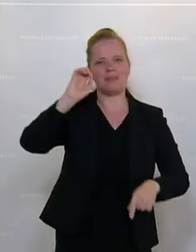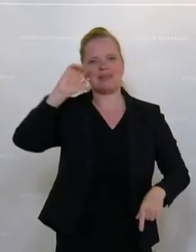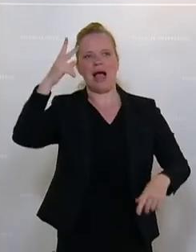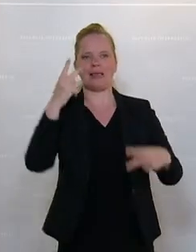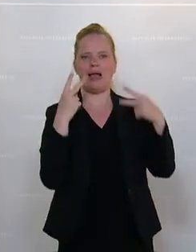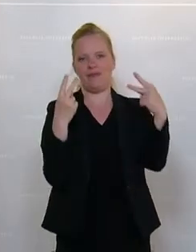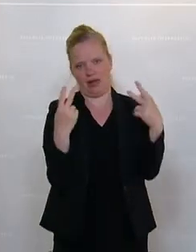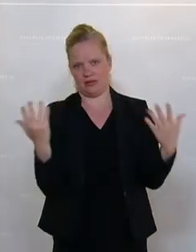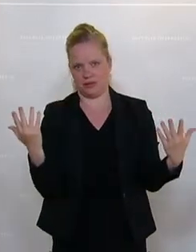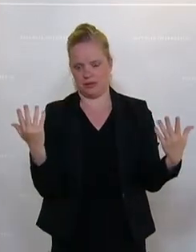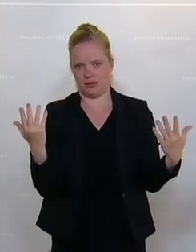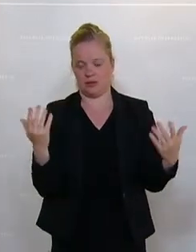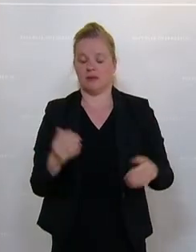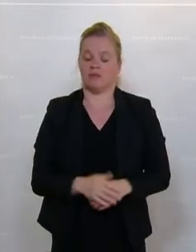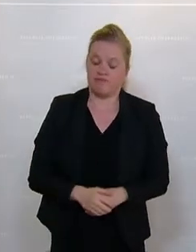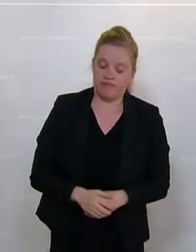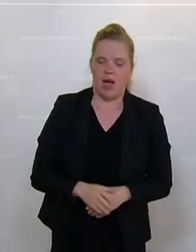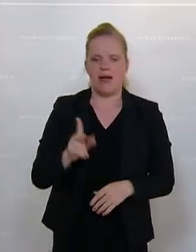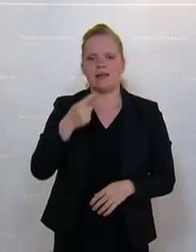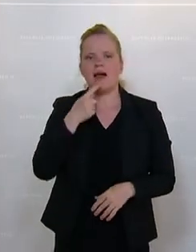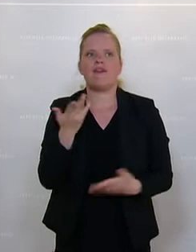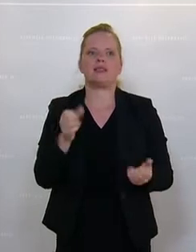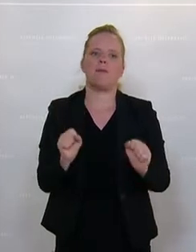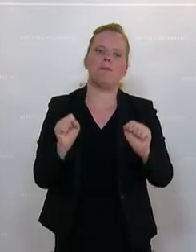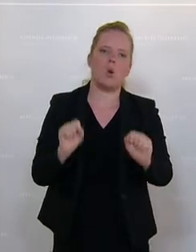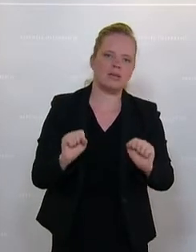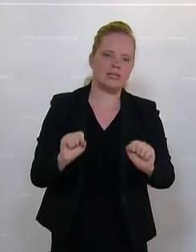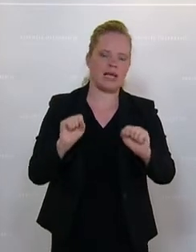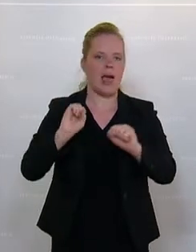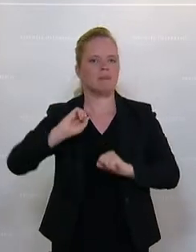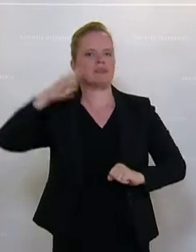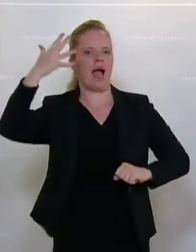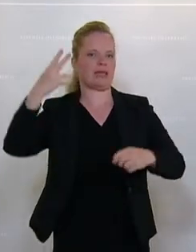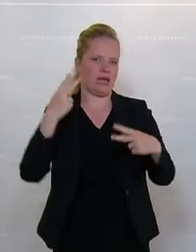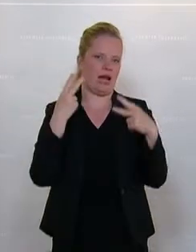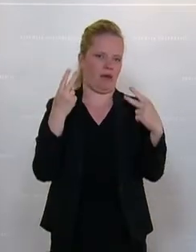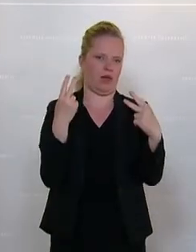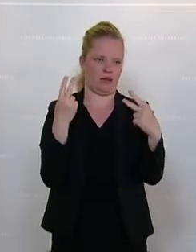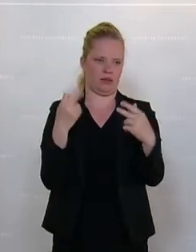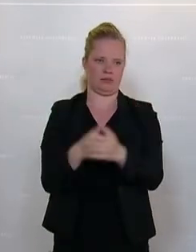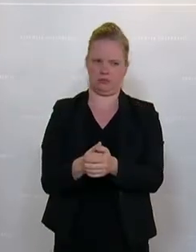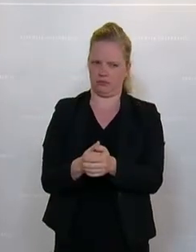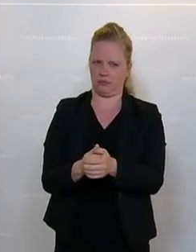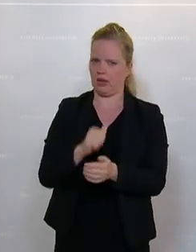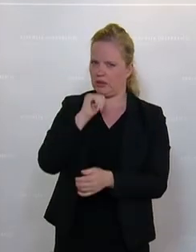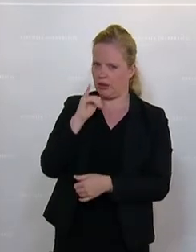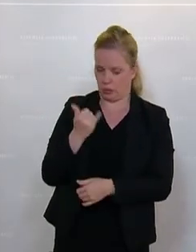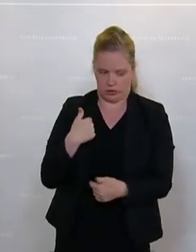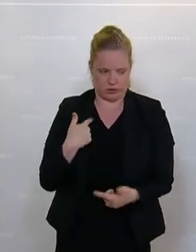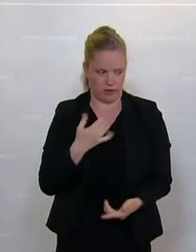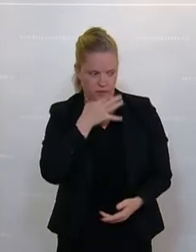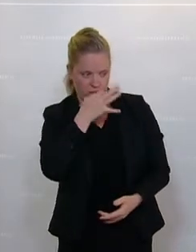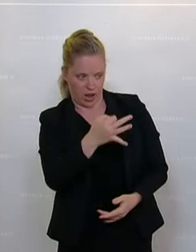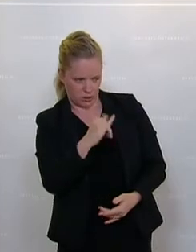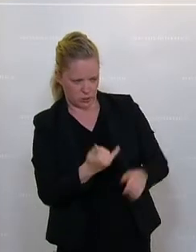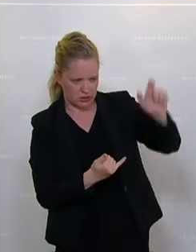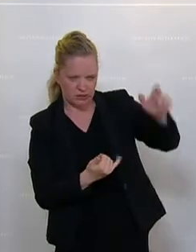Erkenntnis sogar noch weitergegangen, hat einmal gesagt, sogar potenziell abstrakt relevant. Wenn ich dann das Nicht-Jurist-Juristen frage, na